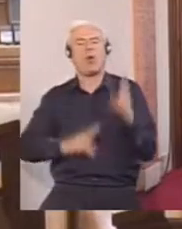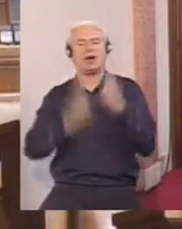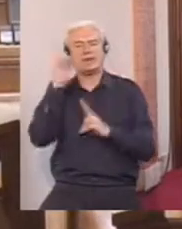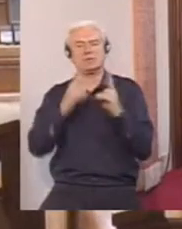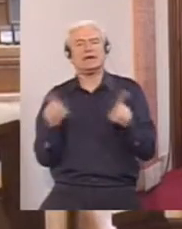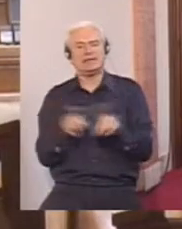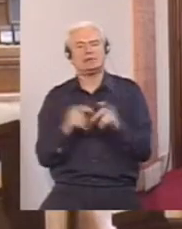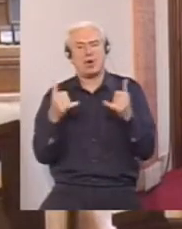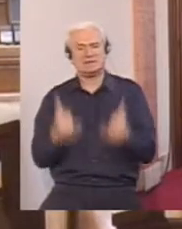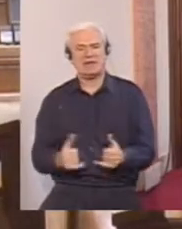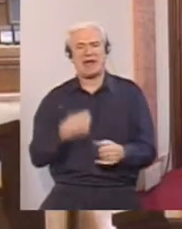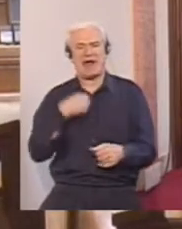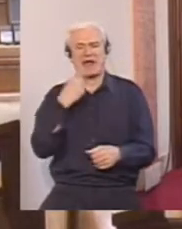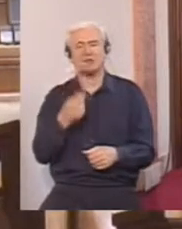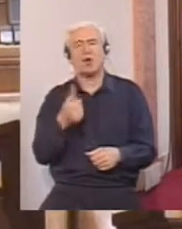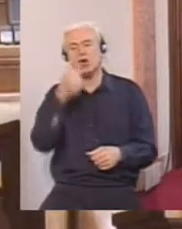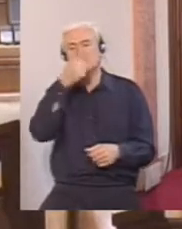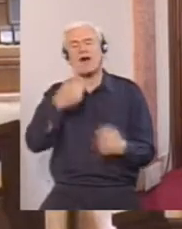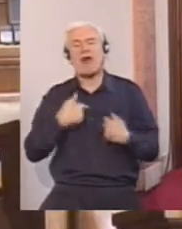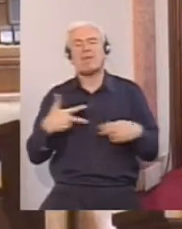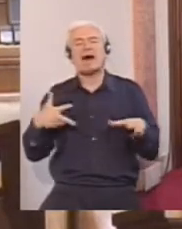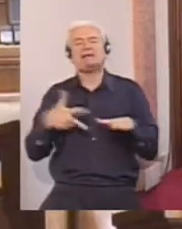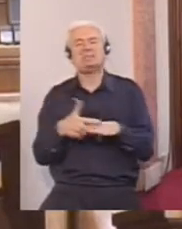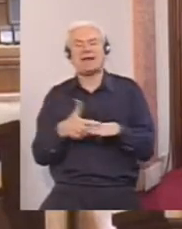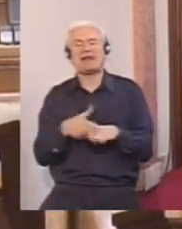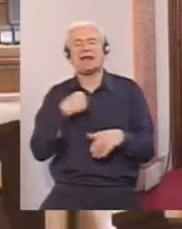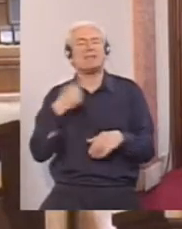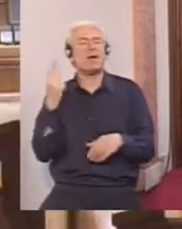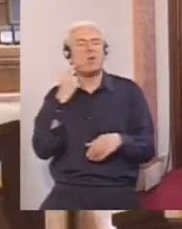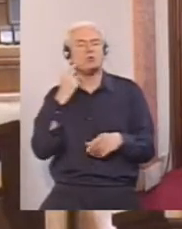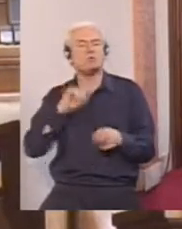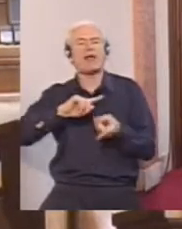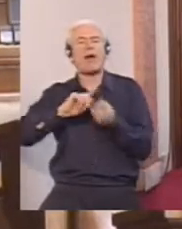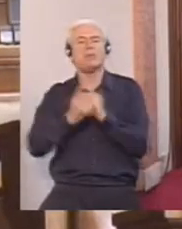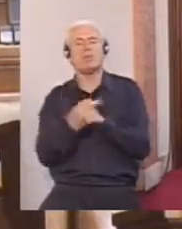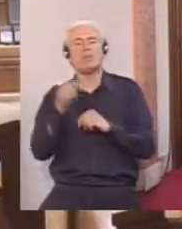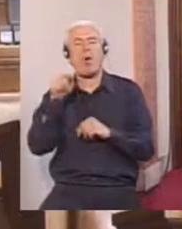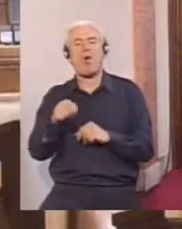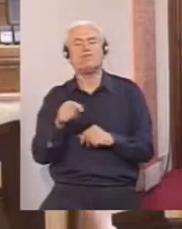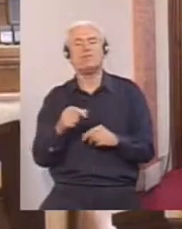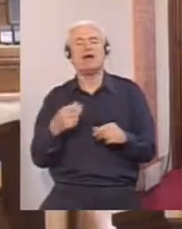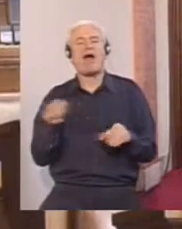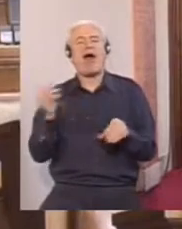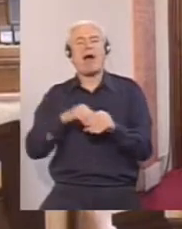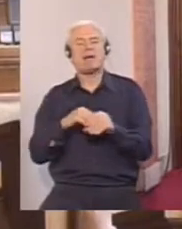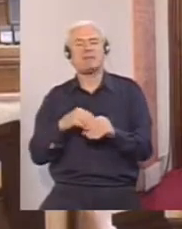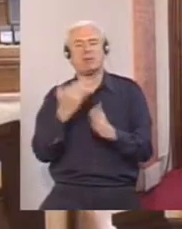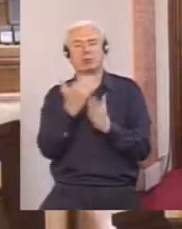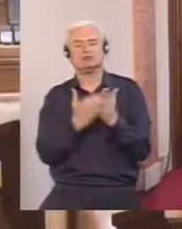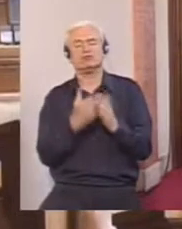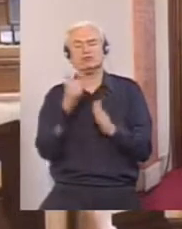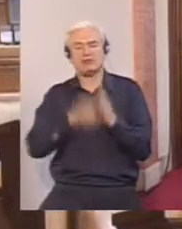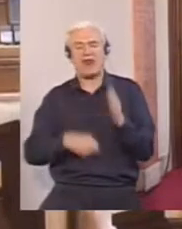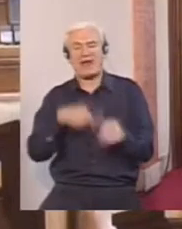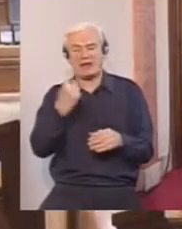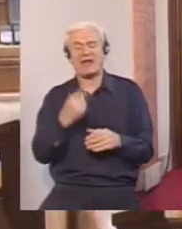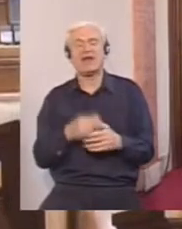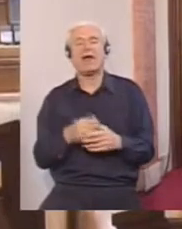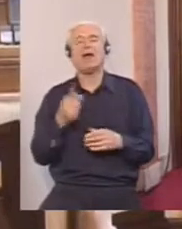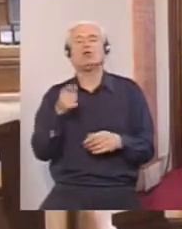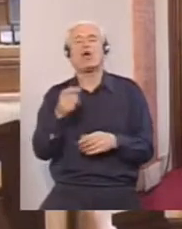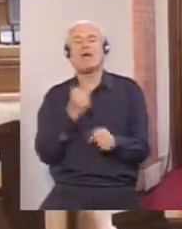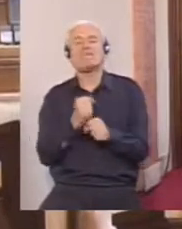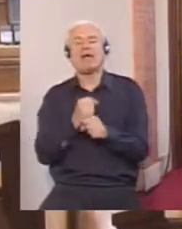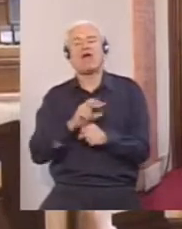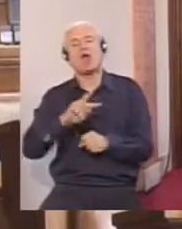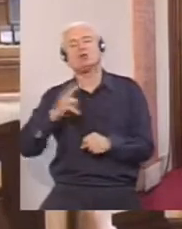kažemo i sada. Ono što nama smete i što pokušavamo da promenimo ovim amanom, uvažene kolege, to je pravljenje drugačijeg